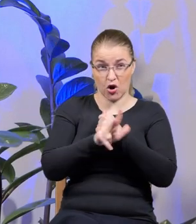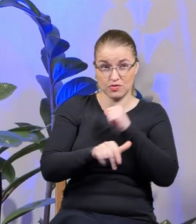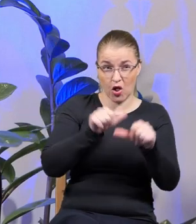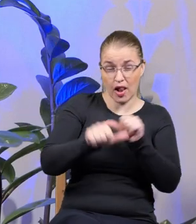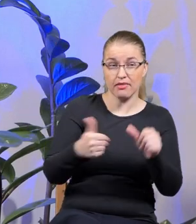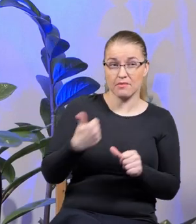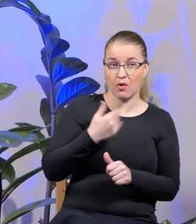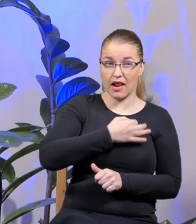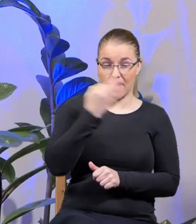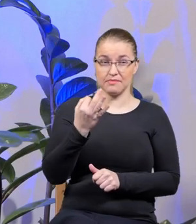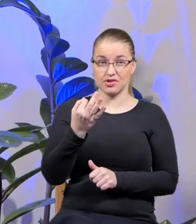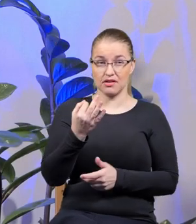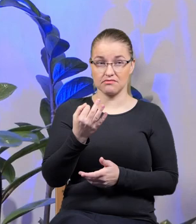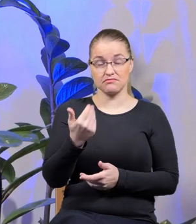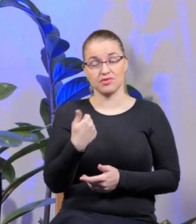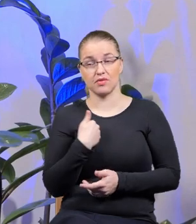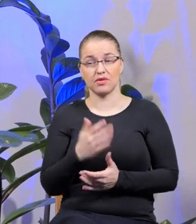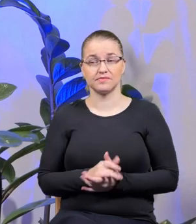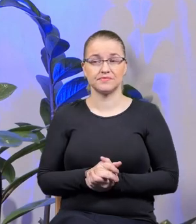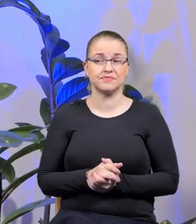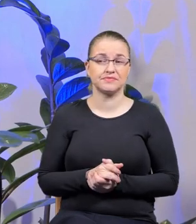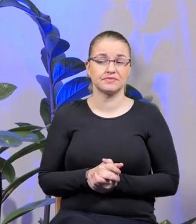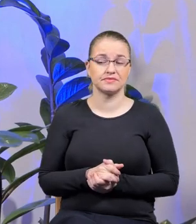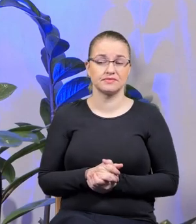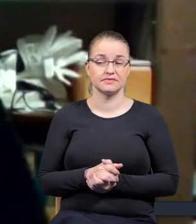i ta ideologizacja nie była taka silna?